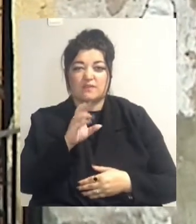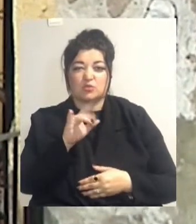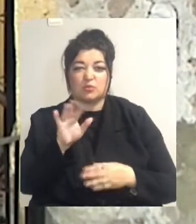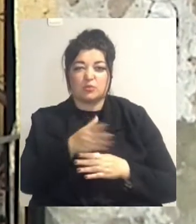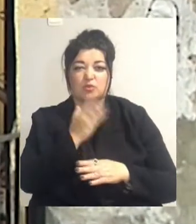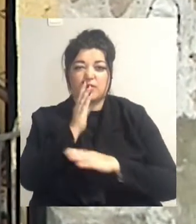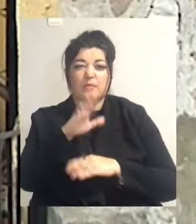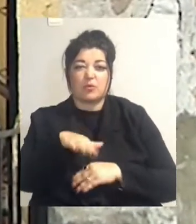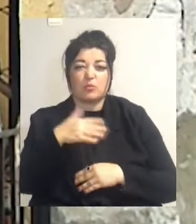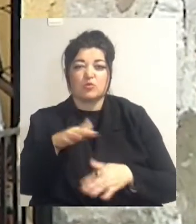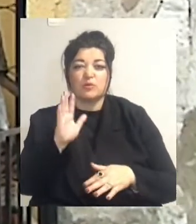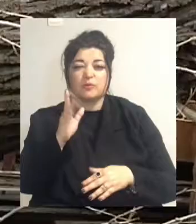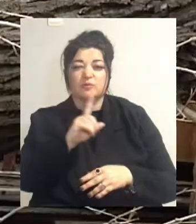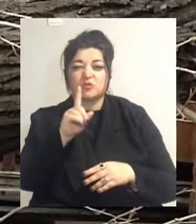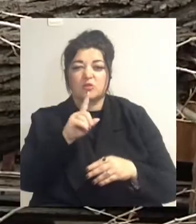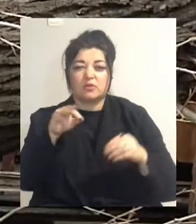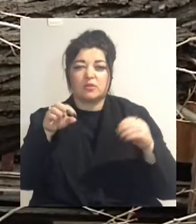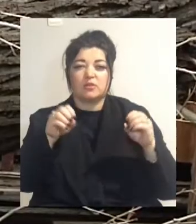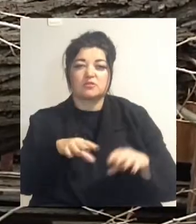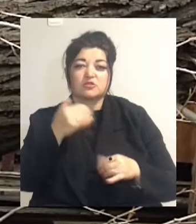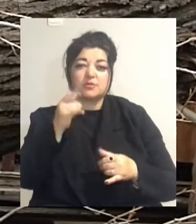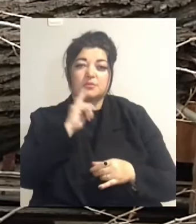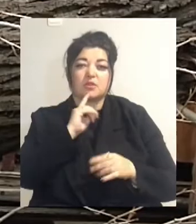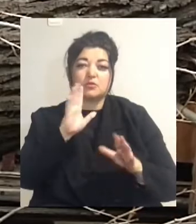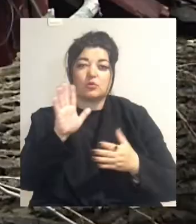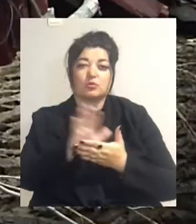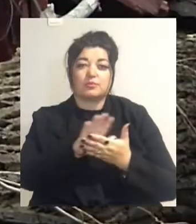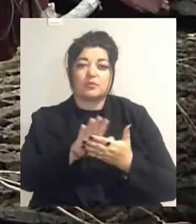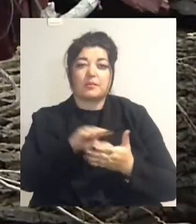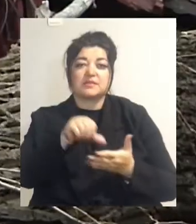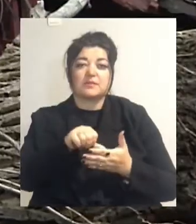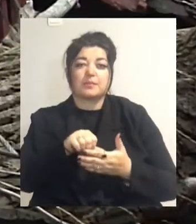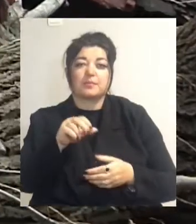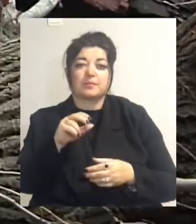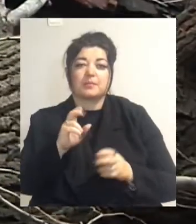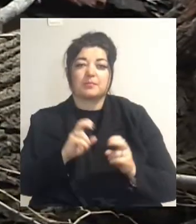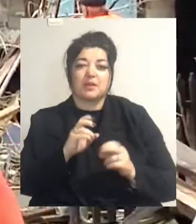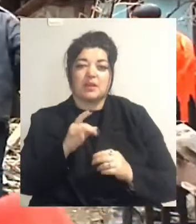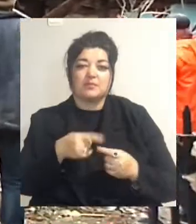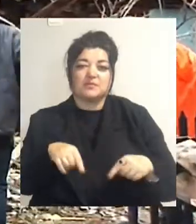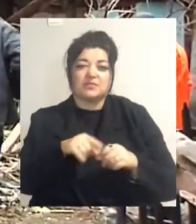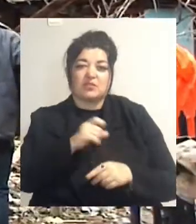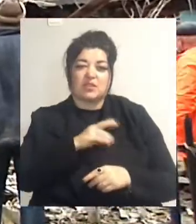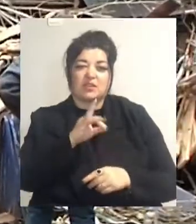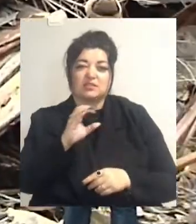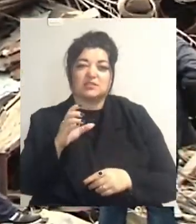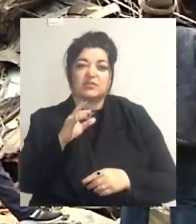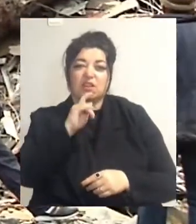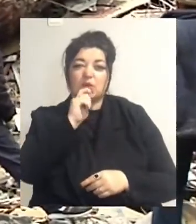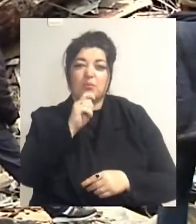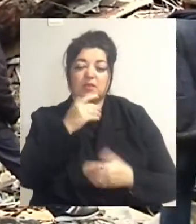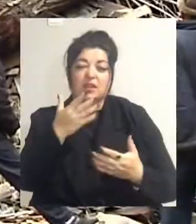вирішувати. Але зараз чекаємо, поки вибирають. Представники підприємства Одес-Міськ Зелентрест від коментарів на місці відмовились.